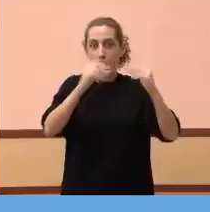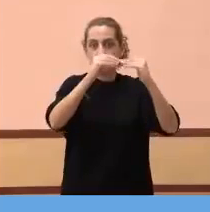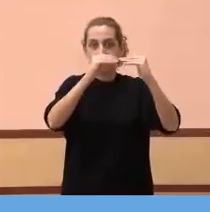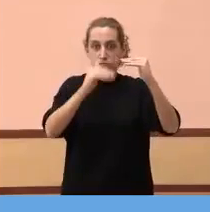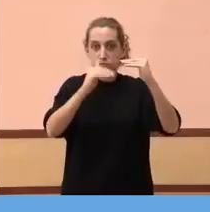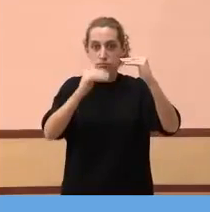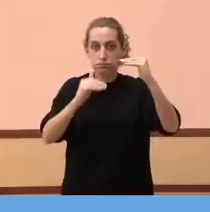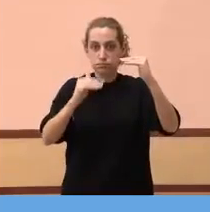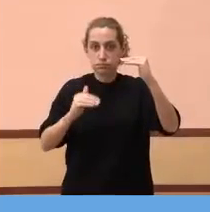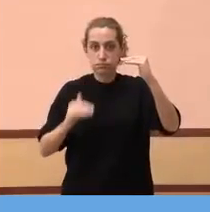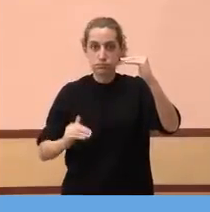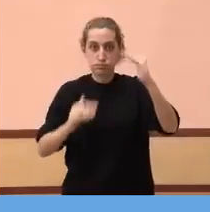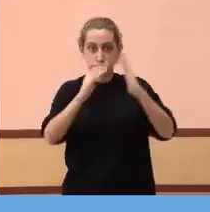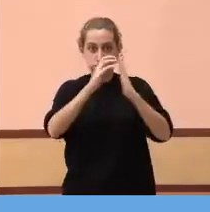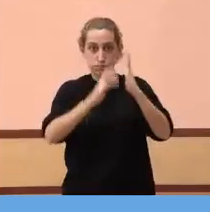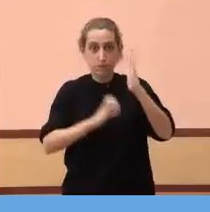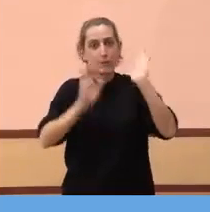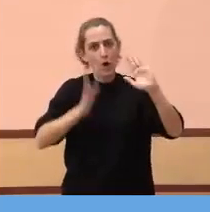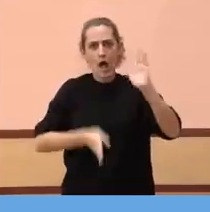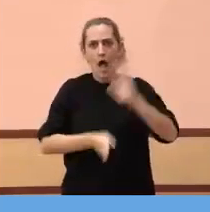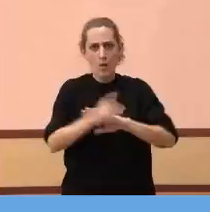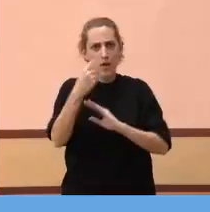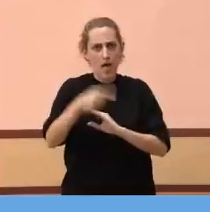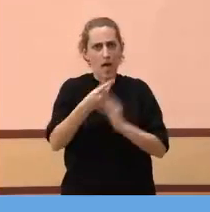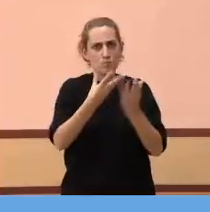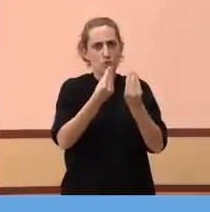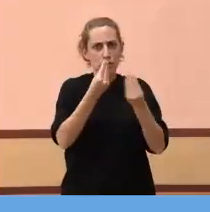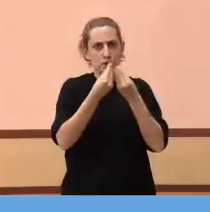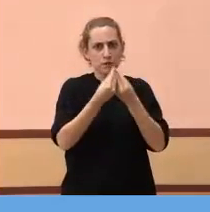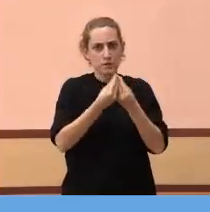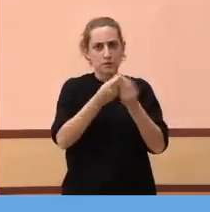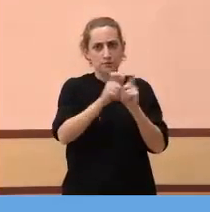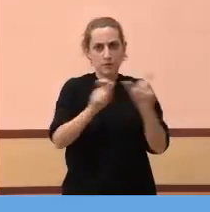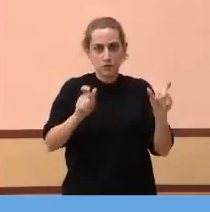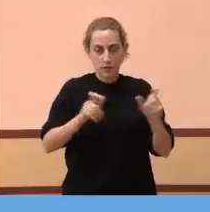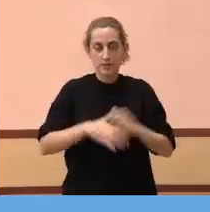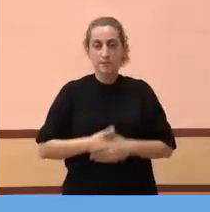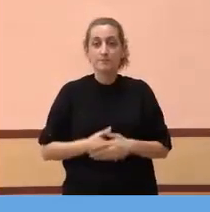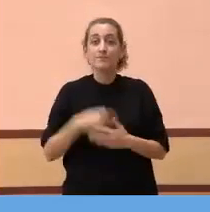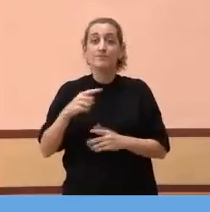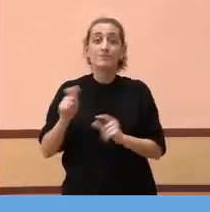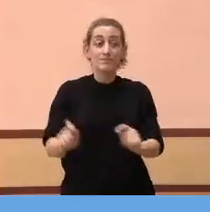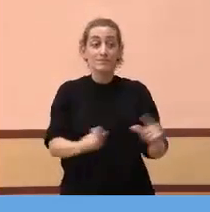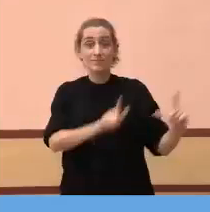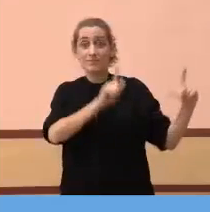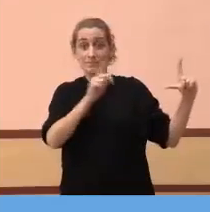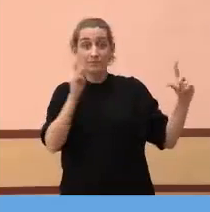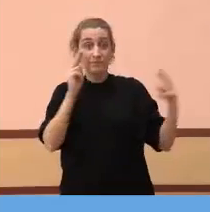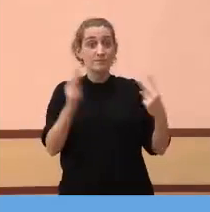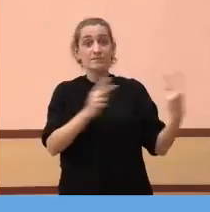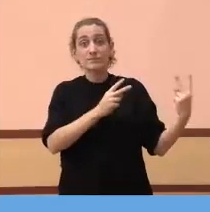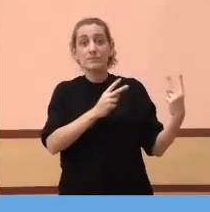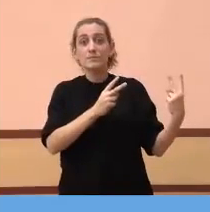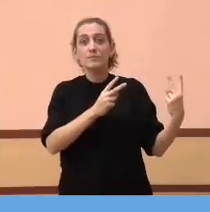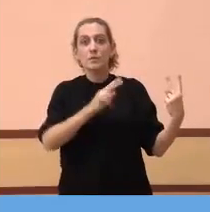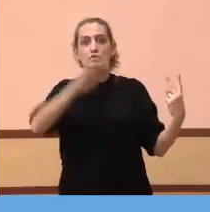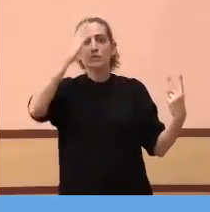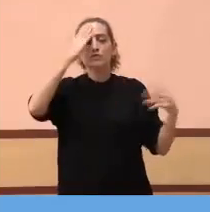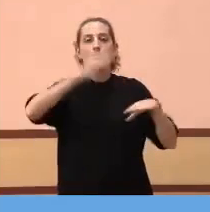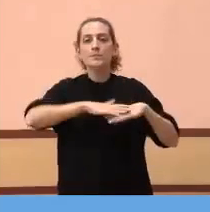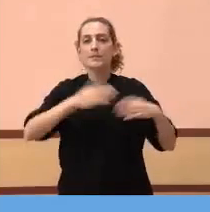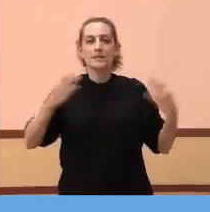ingressades a l'UCI. De tota manera, aquesta diapositiva l'hem posat, sobretot, perquè vostès vegin en quines edats